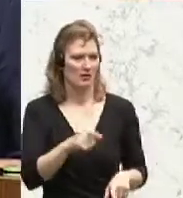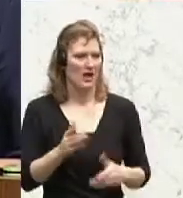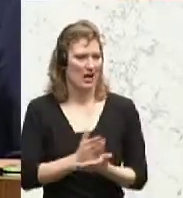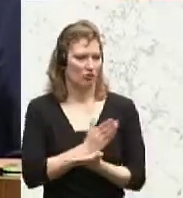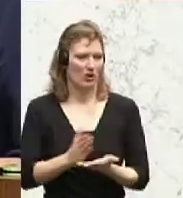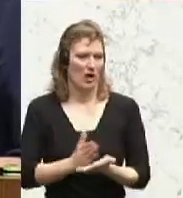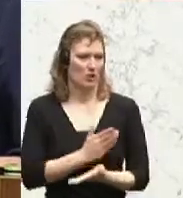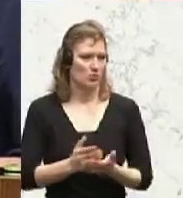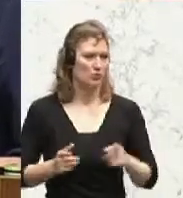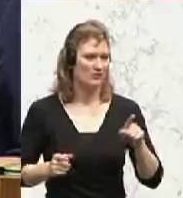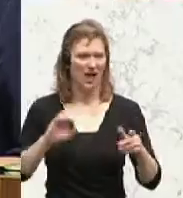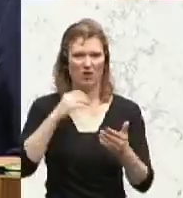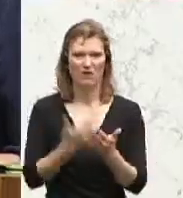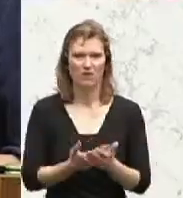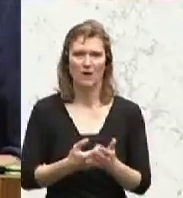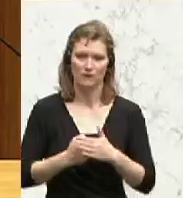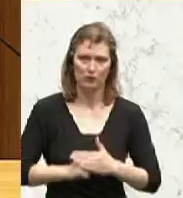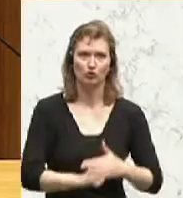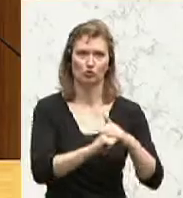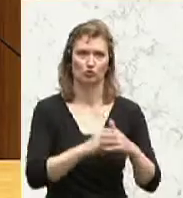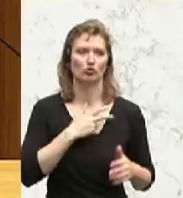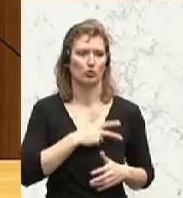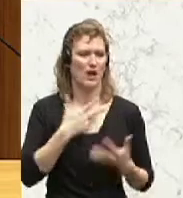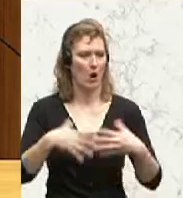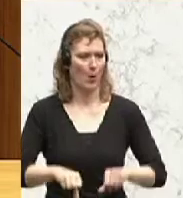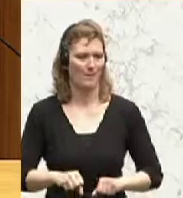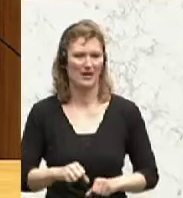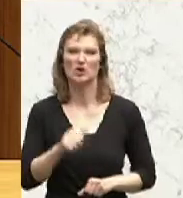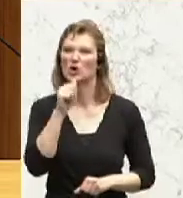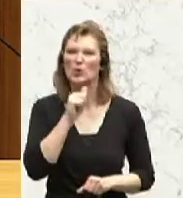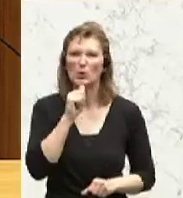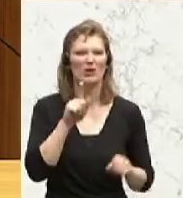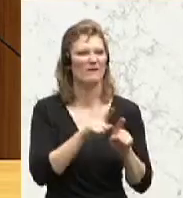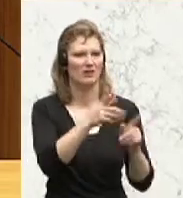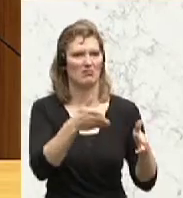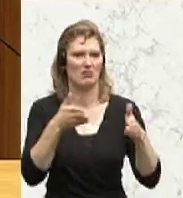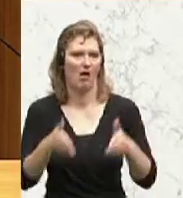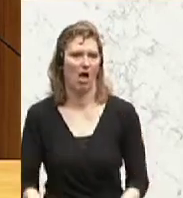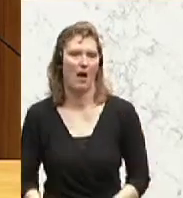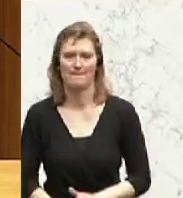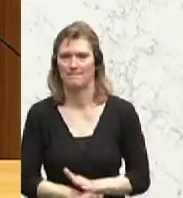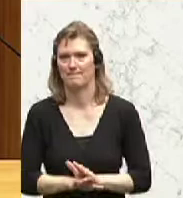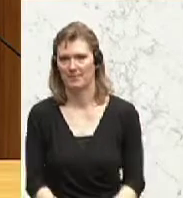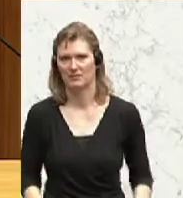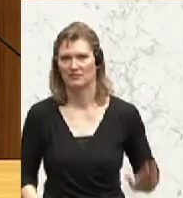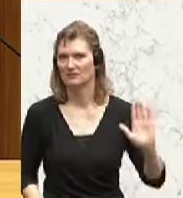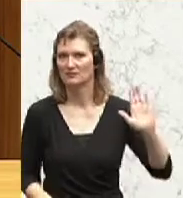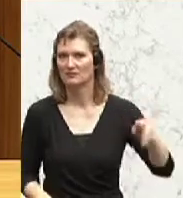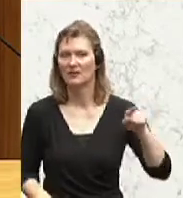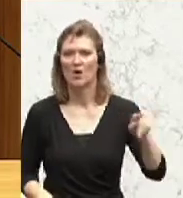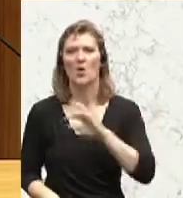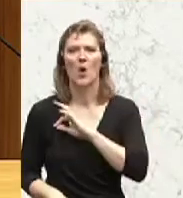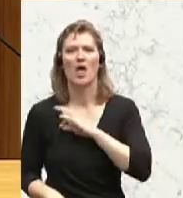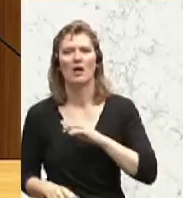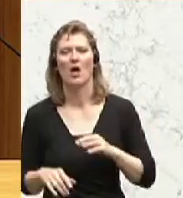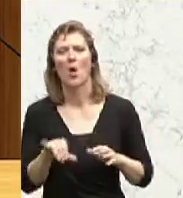diesen Entwurf zu unterstützen, die soziale Kompetenz der Grünen zu Grabe getragen, Frau Kollegin Schwentner. Unter einem Kollegen Oellinger wäre